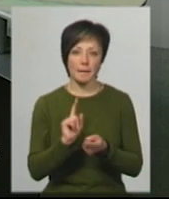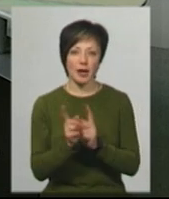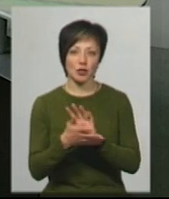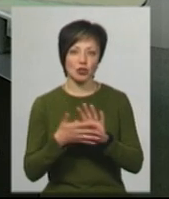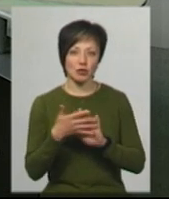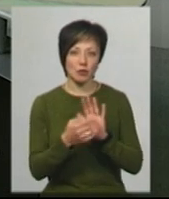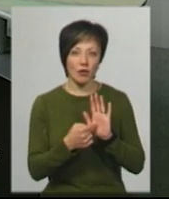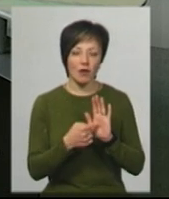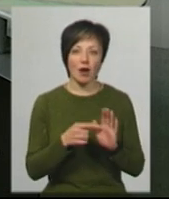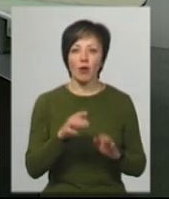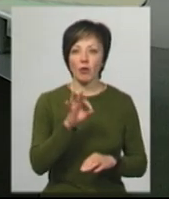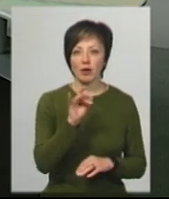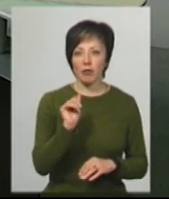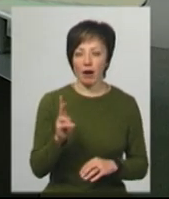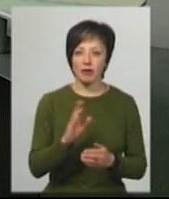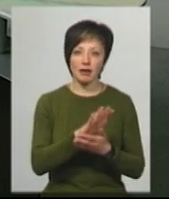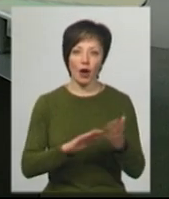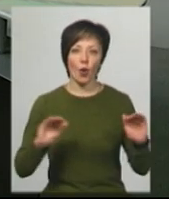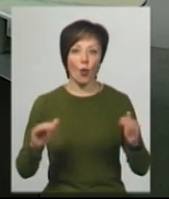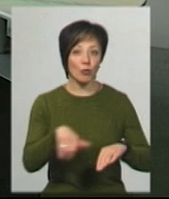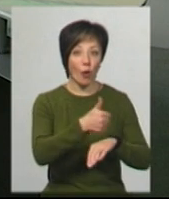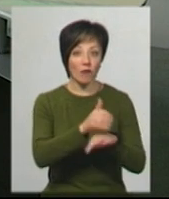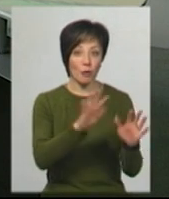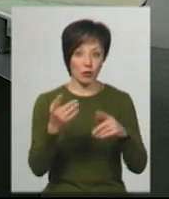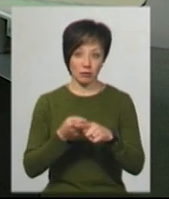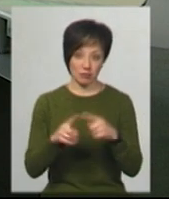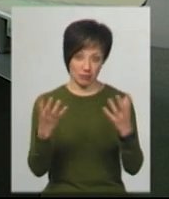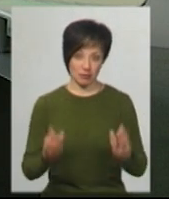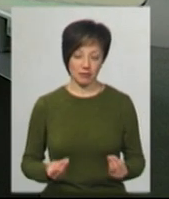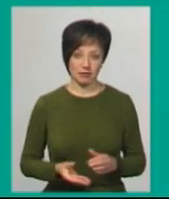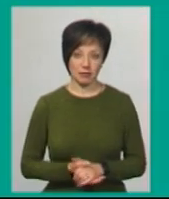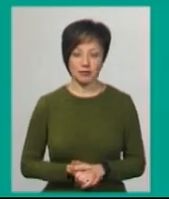умову перекладає Ольга Рибак. А далі коротко про головні події цього дня.